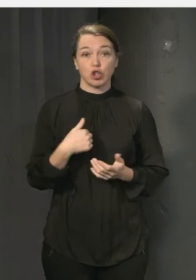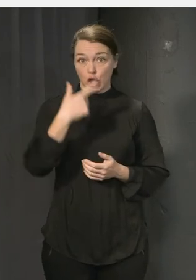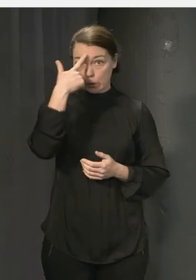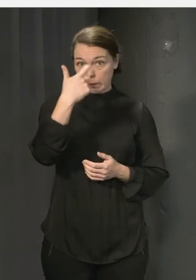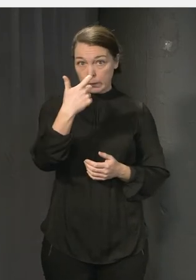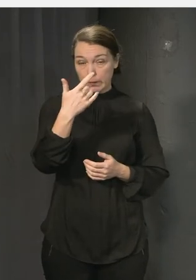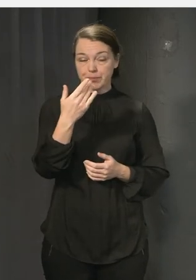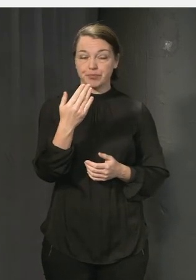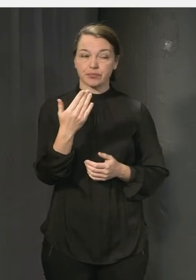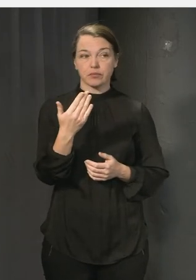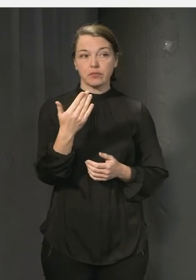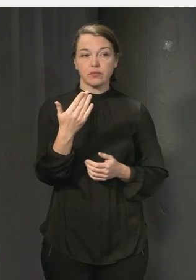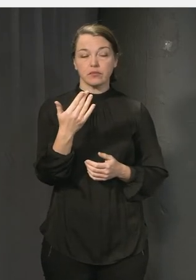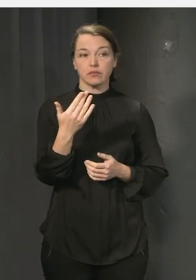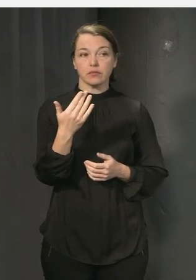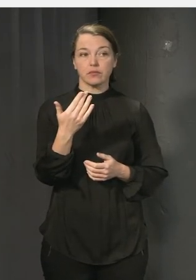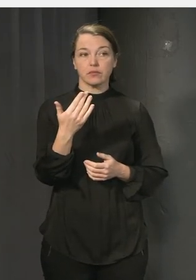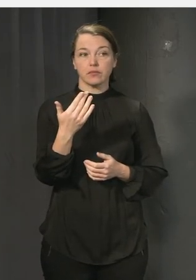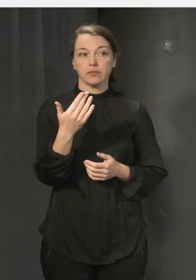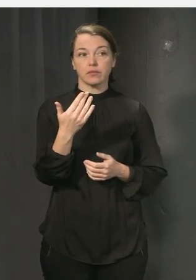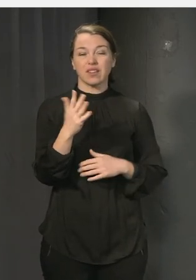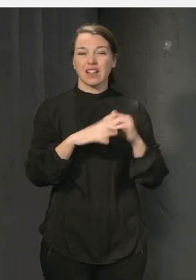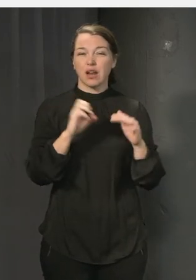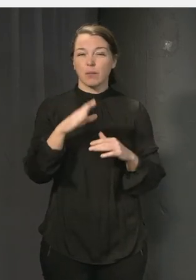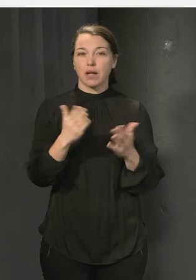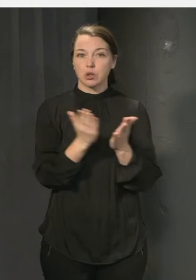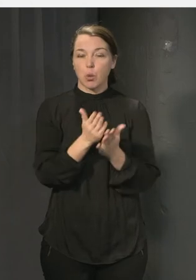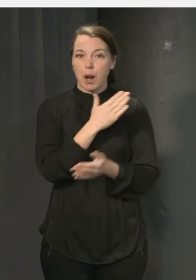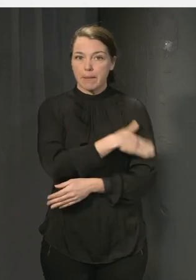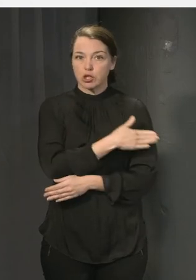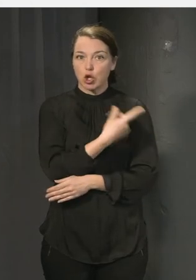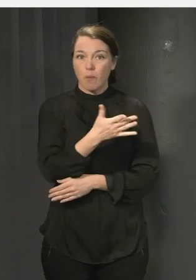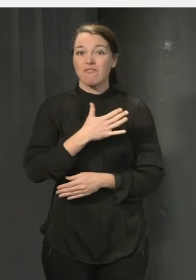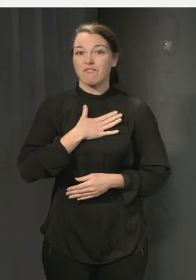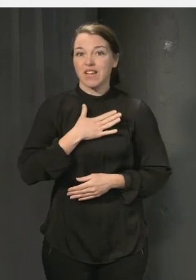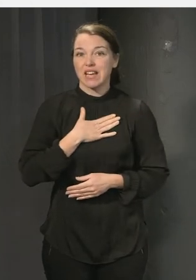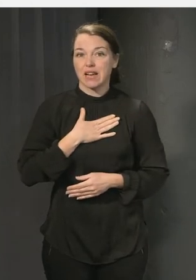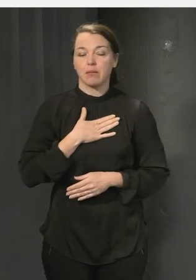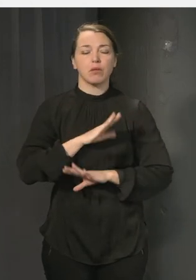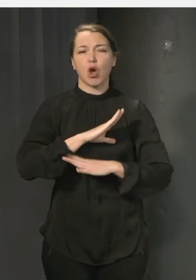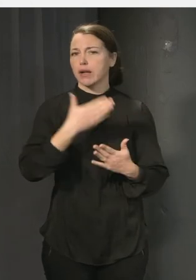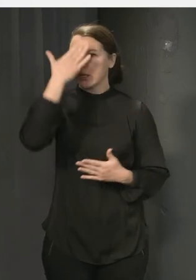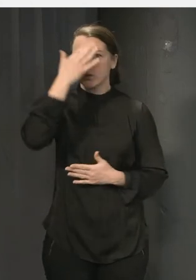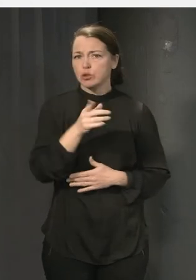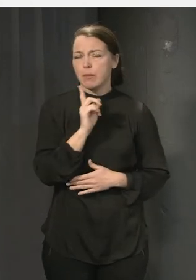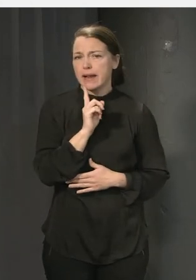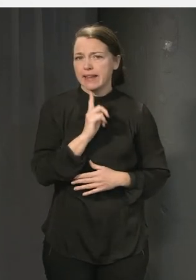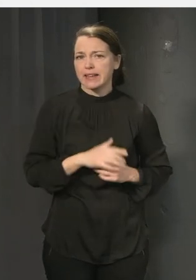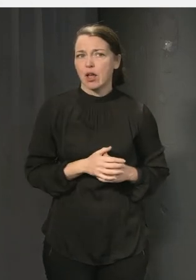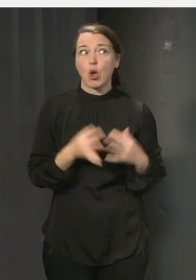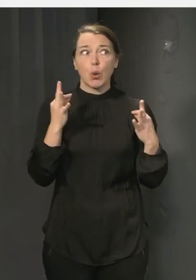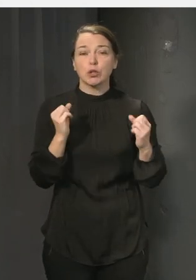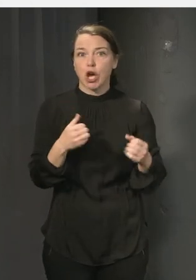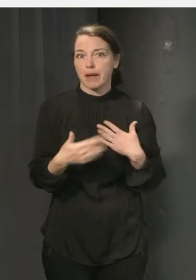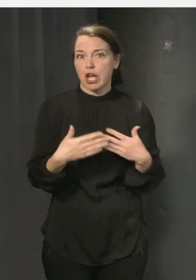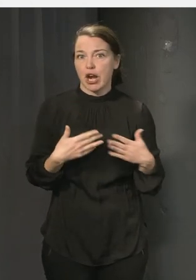också handlar väldigt mycket om att skolpersonal vill, men inte alltid har kunskapen hur. Och där tror jag det är så